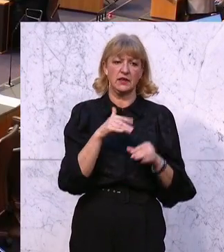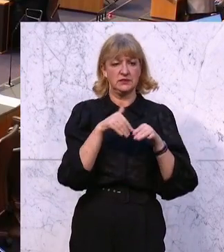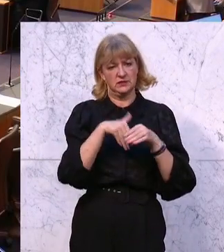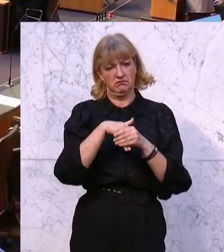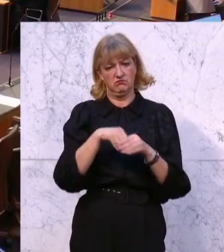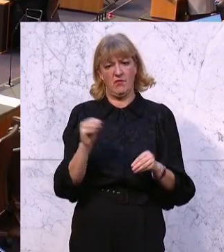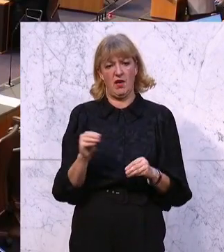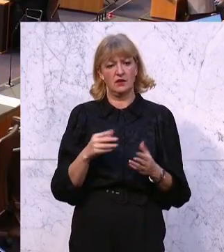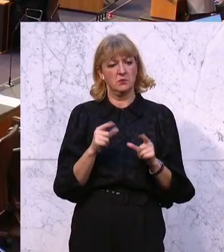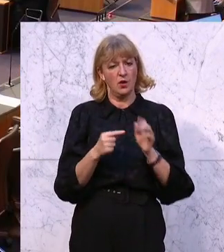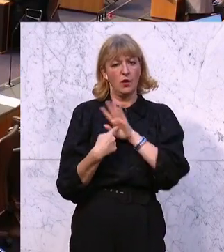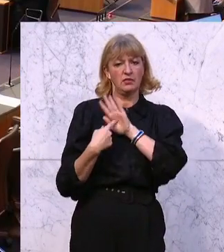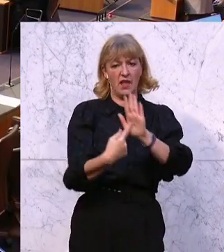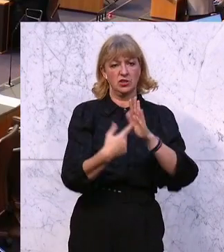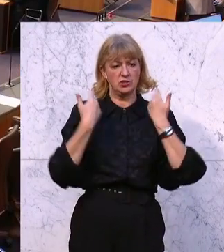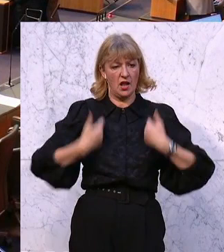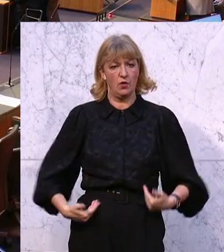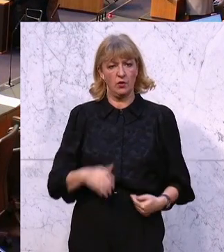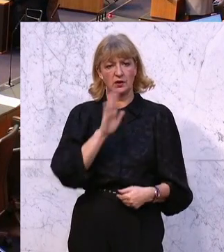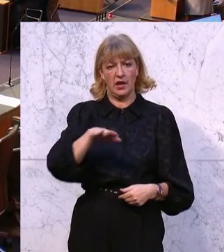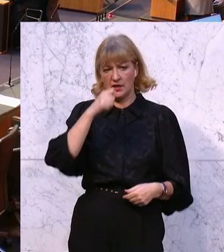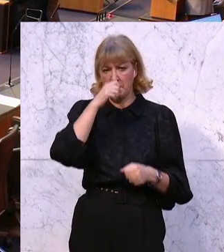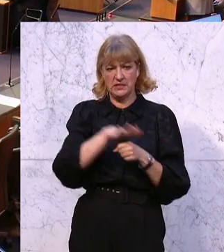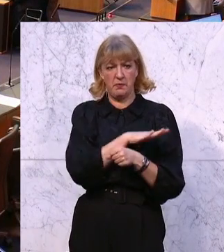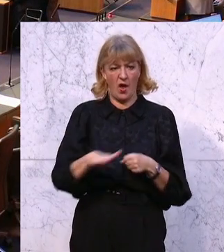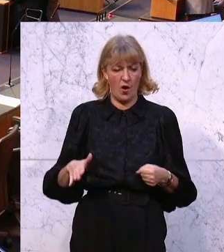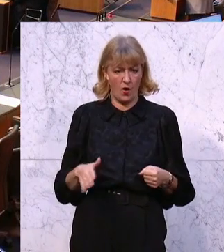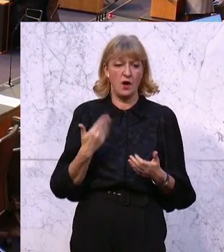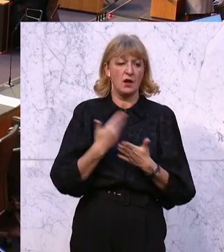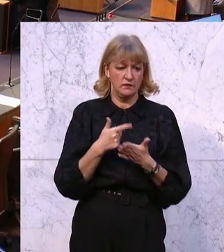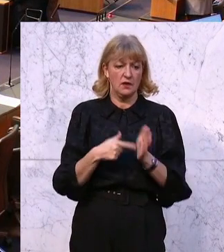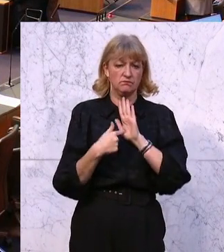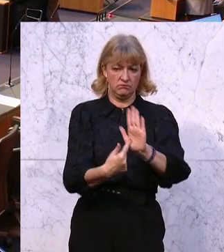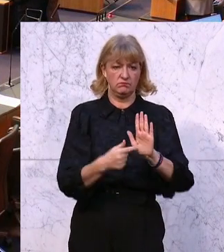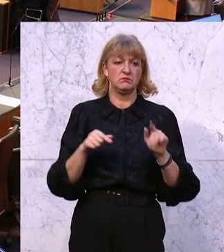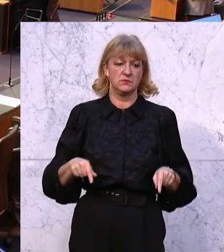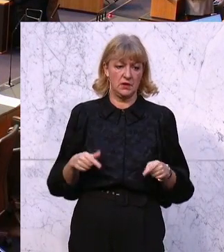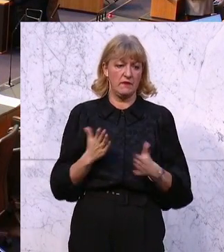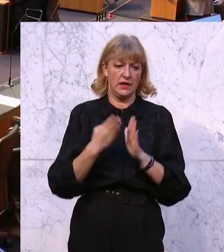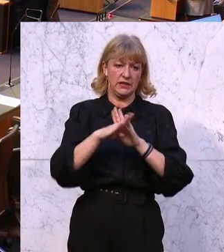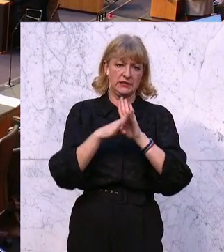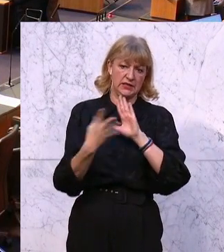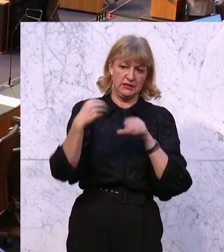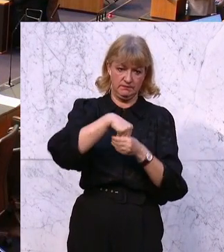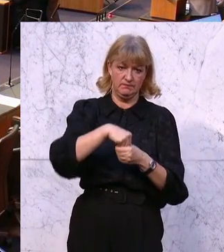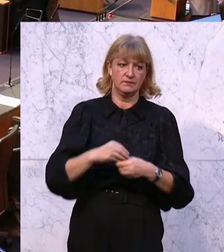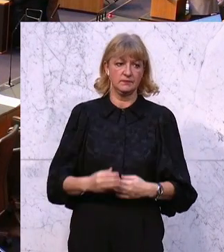ist. Es ist die Darstellung von Kindesmissbrauch. Und genau das spiegelt sich jetzt auch im Gesetz wieder.